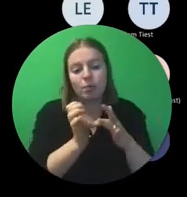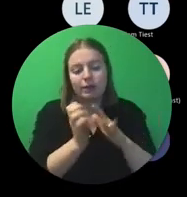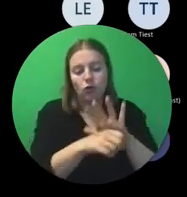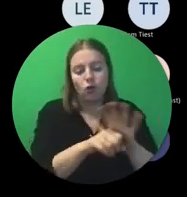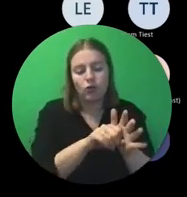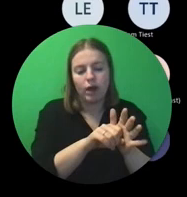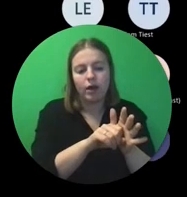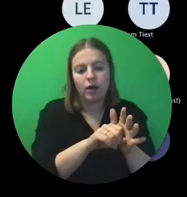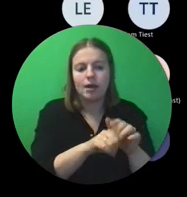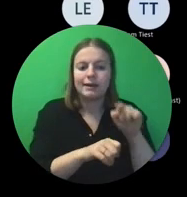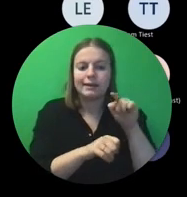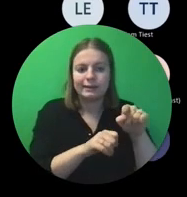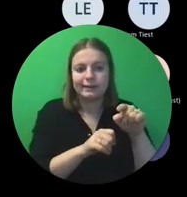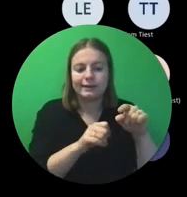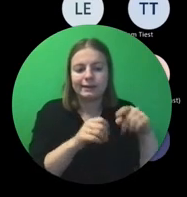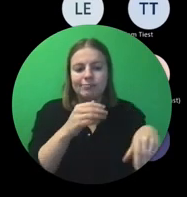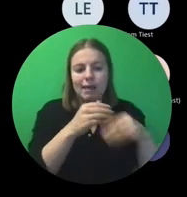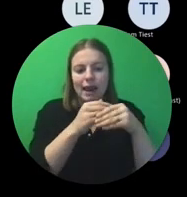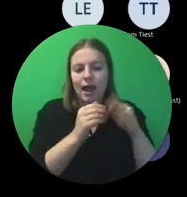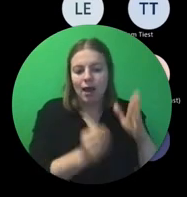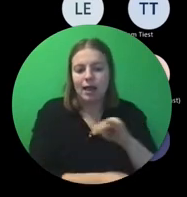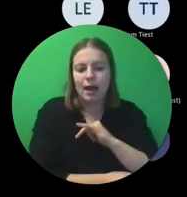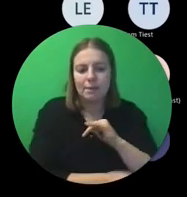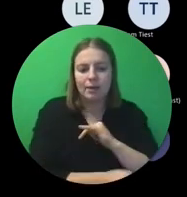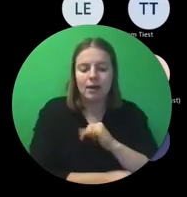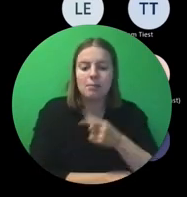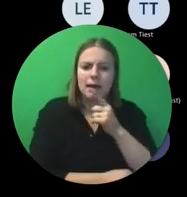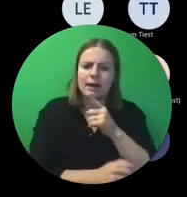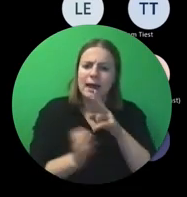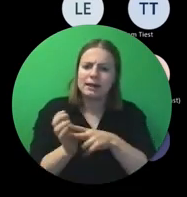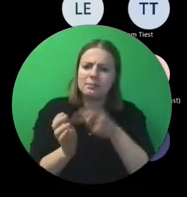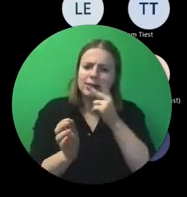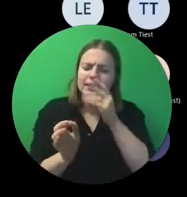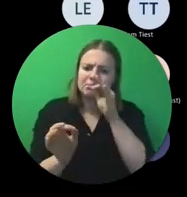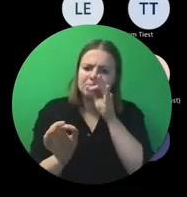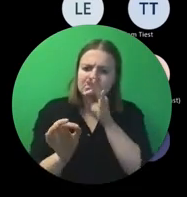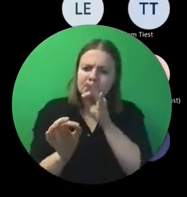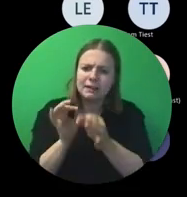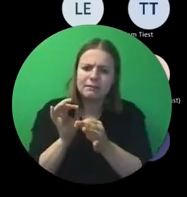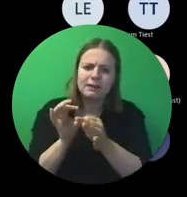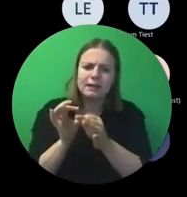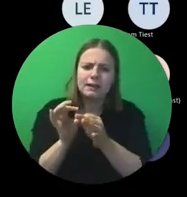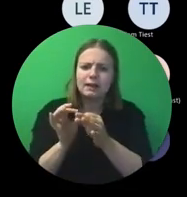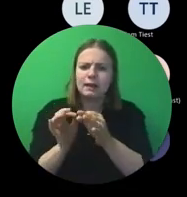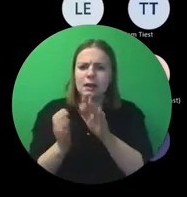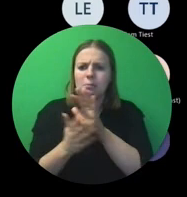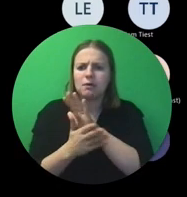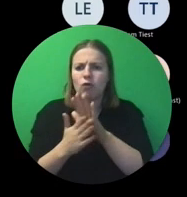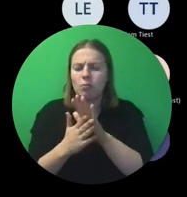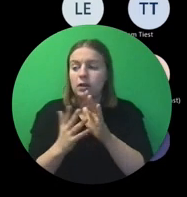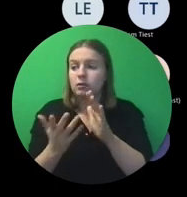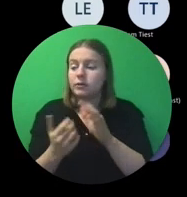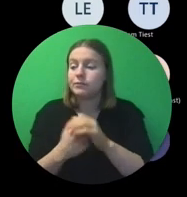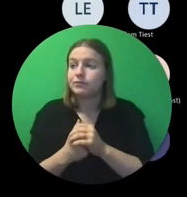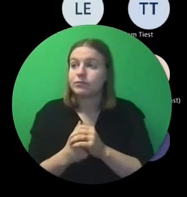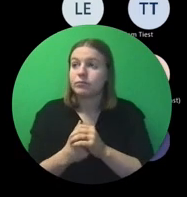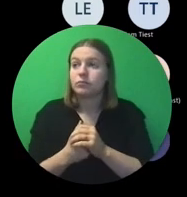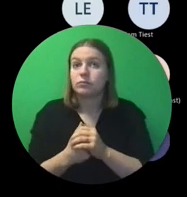annex, die bestaat al. Maar het gaat dan meer over van, oké, hoe zit het in elkaar met,